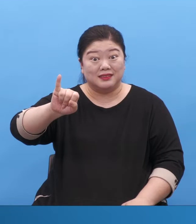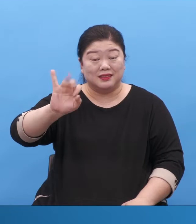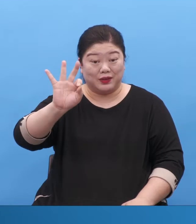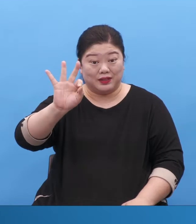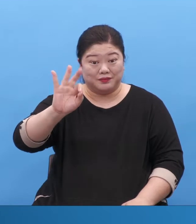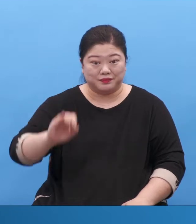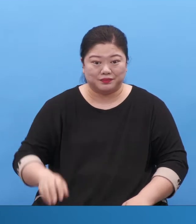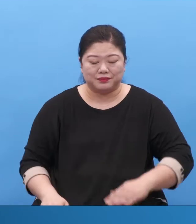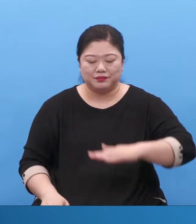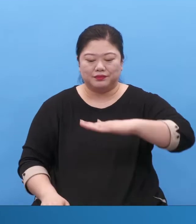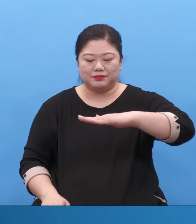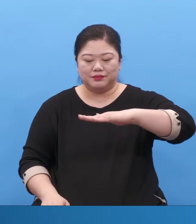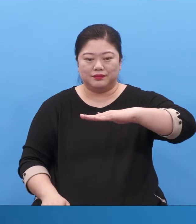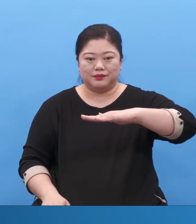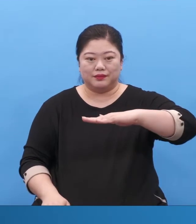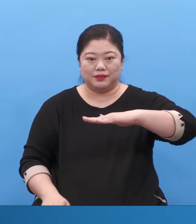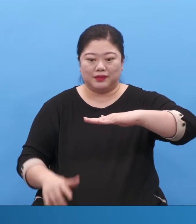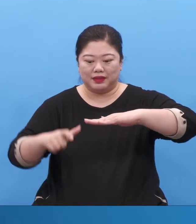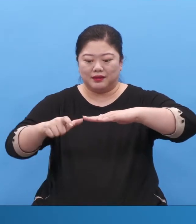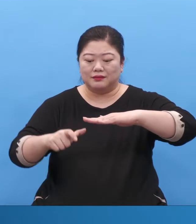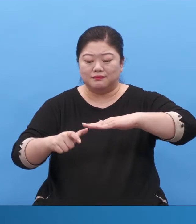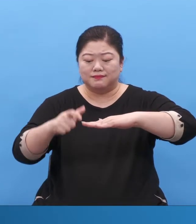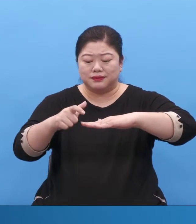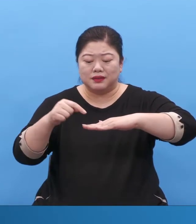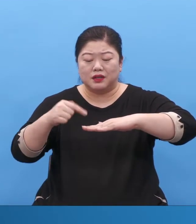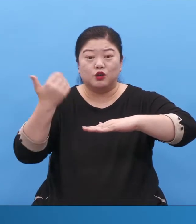이 그루터기가 기성세대입니다.